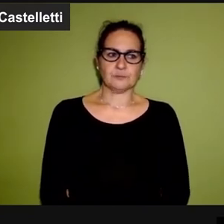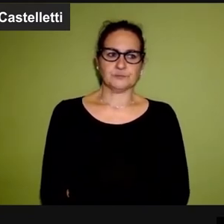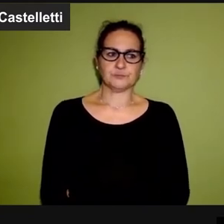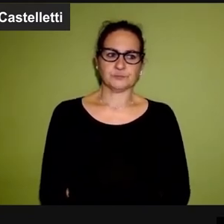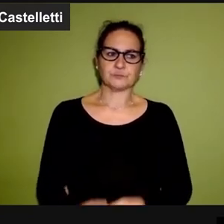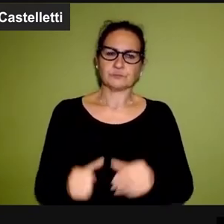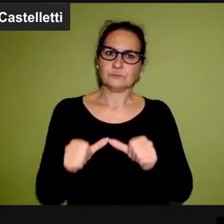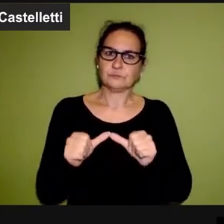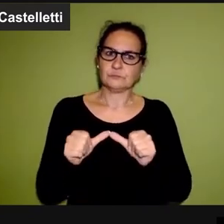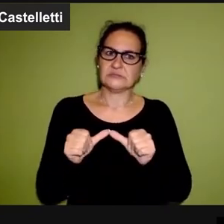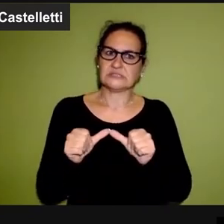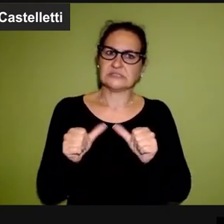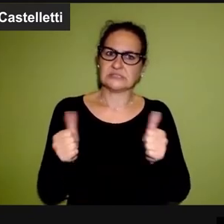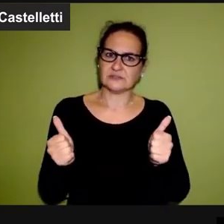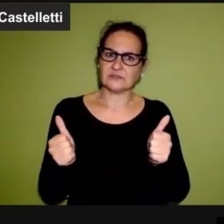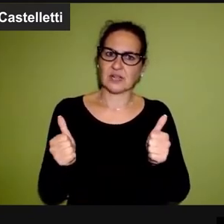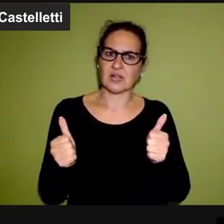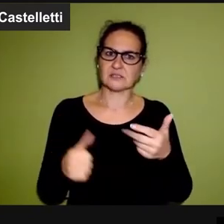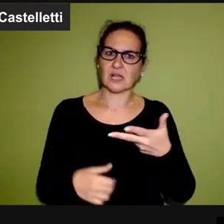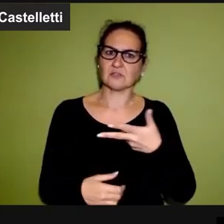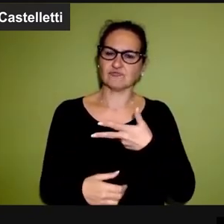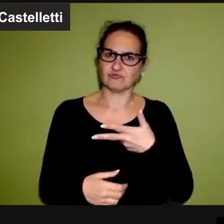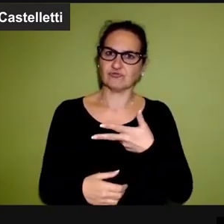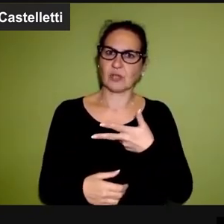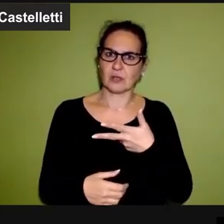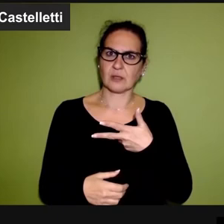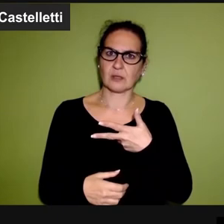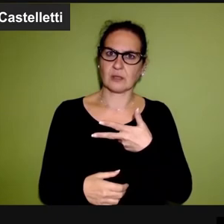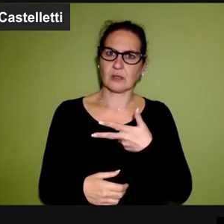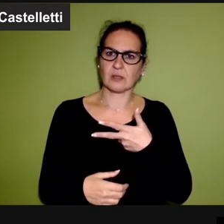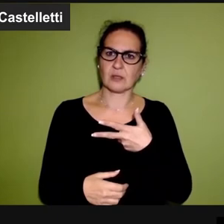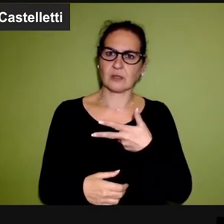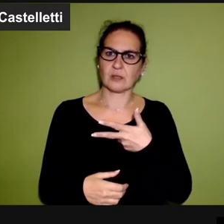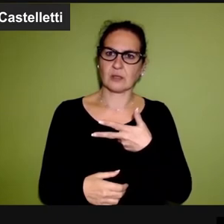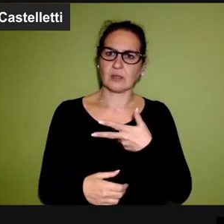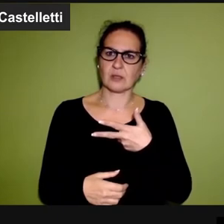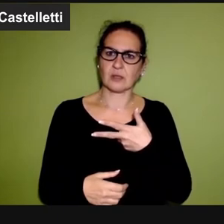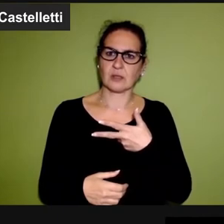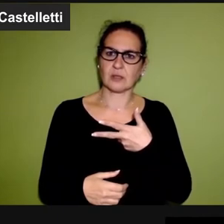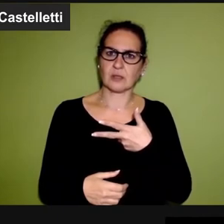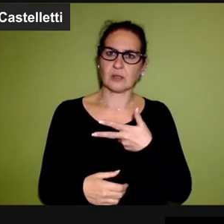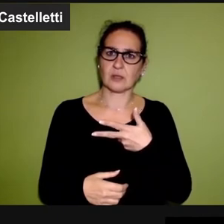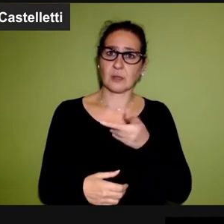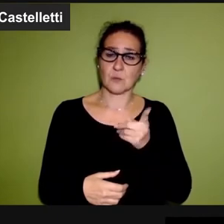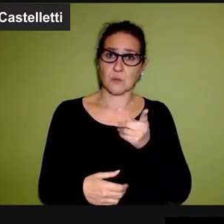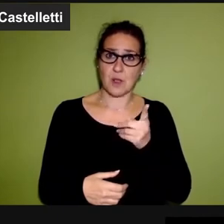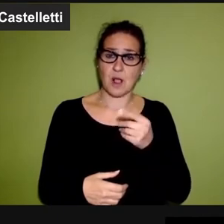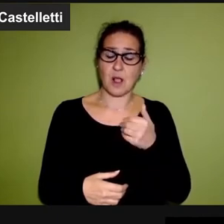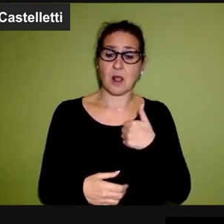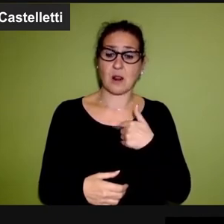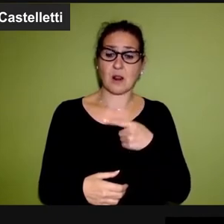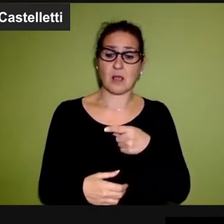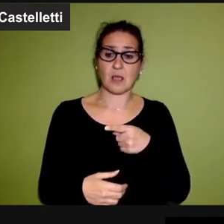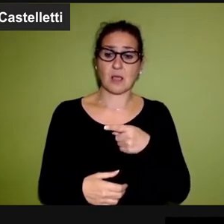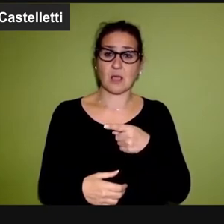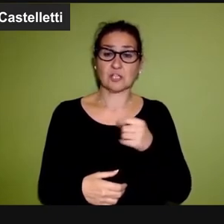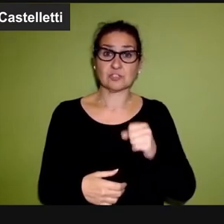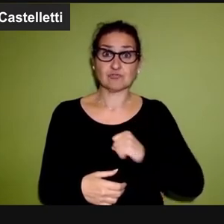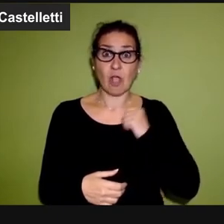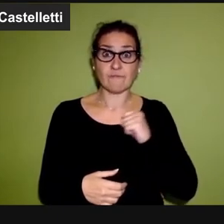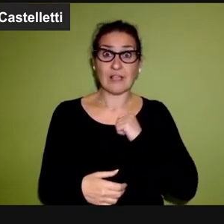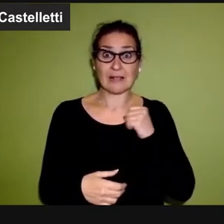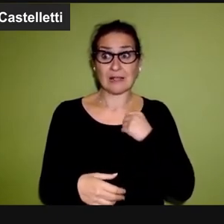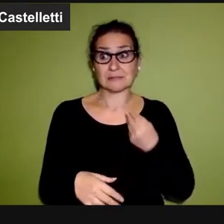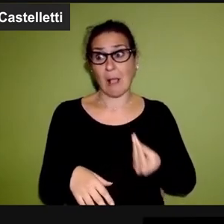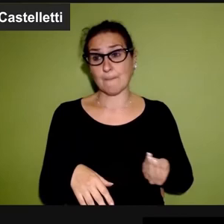C'è la differenza tra il dover aggiungere una sofferenza